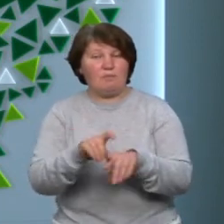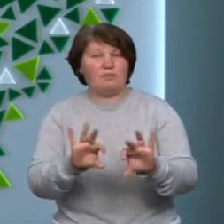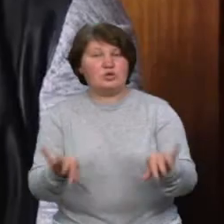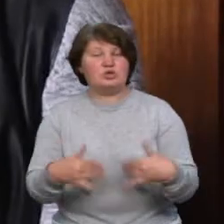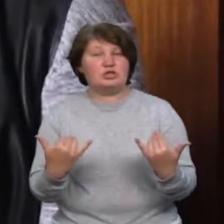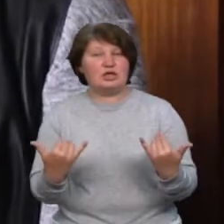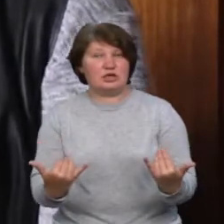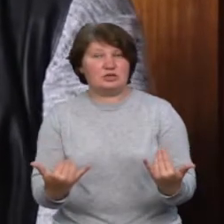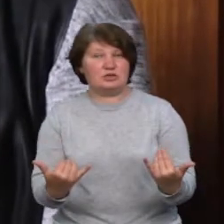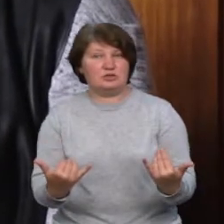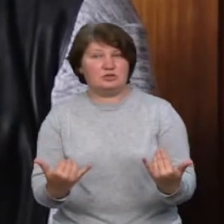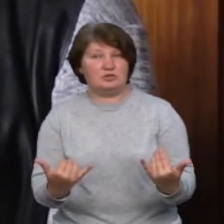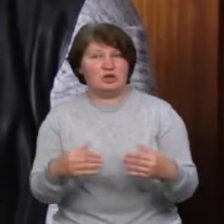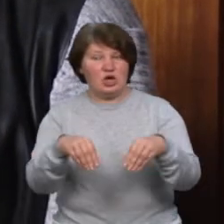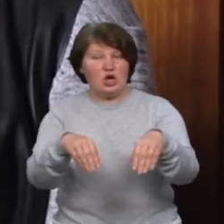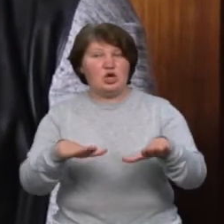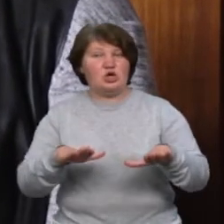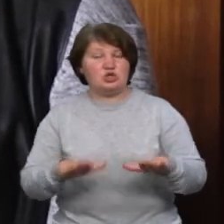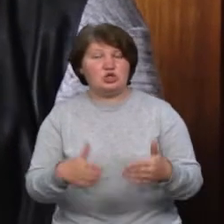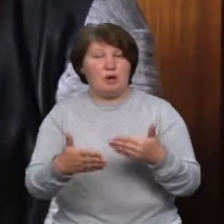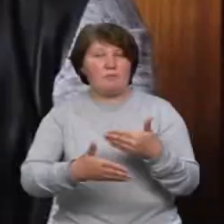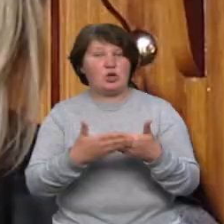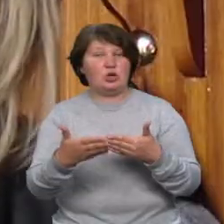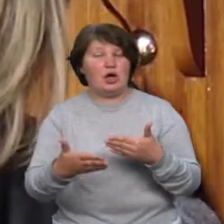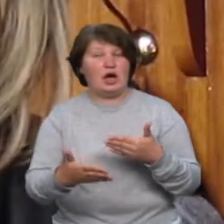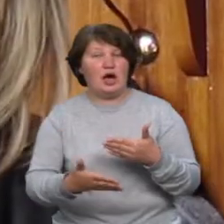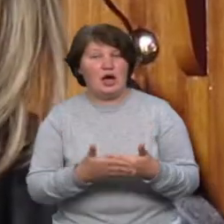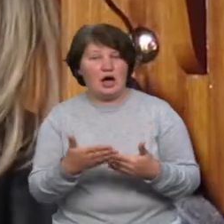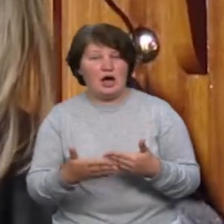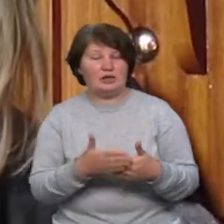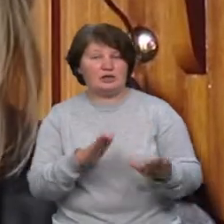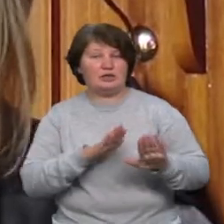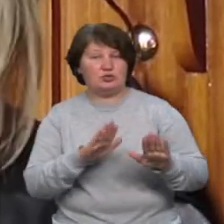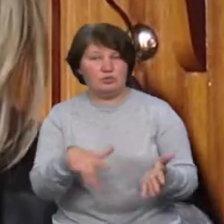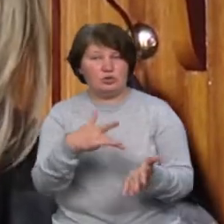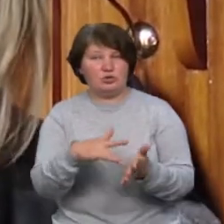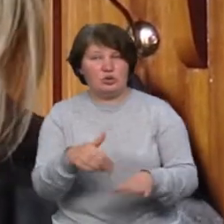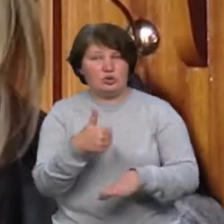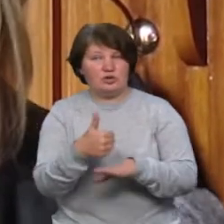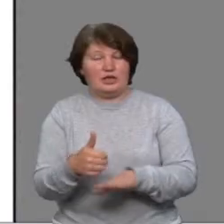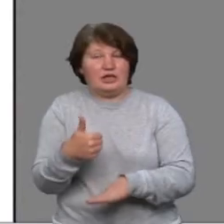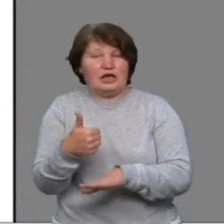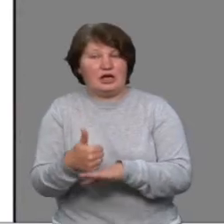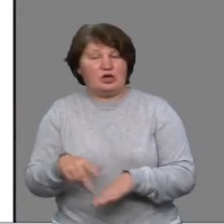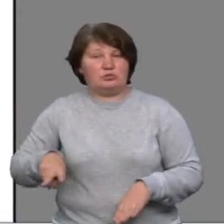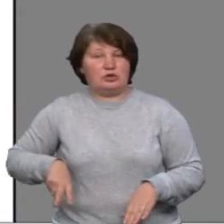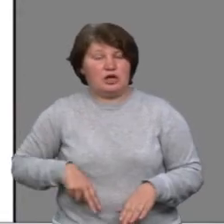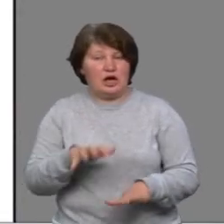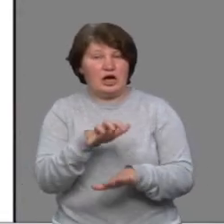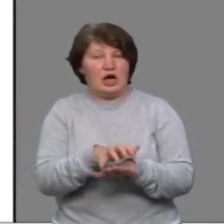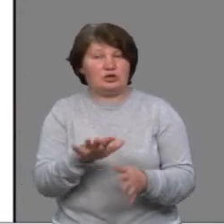Васильк. Рішення про догани профільній заступниці міського голови та генеральному директору Калузької